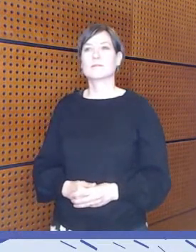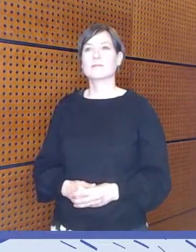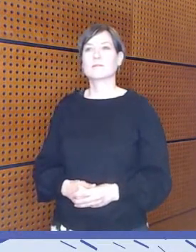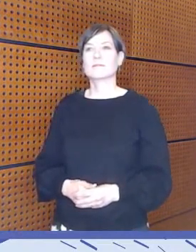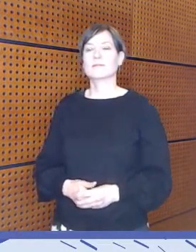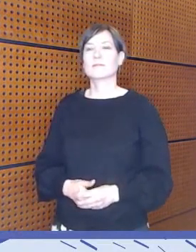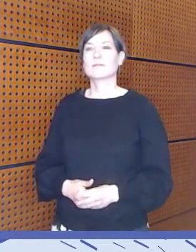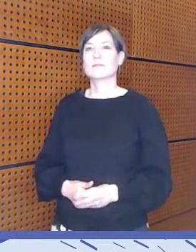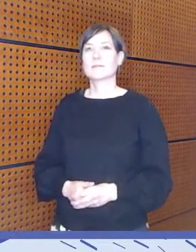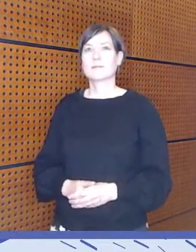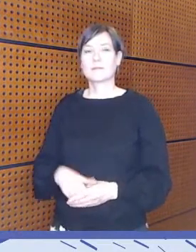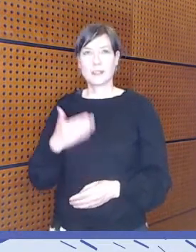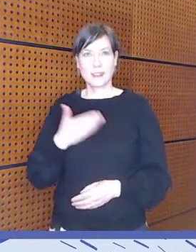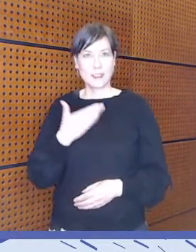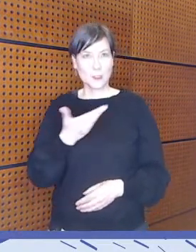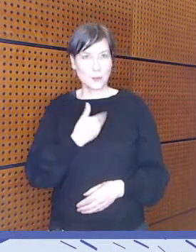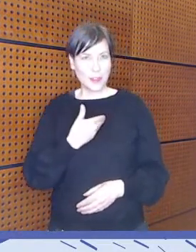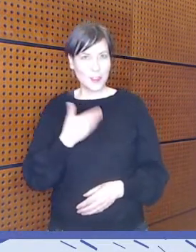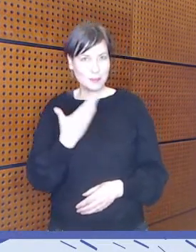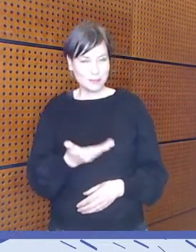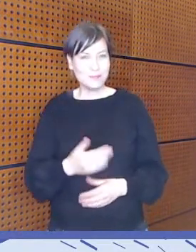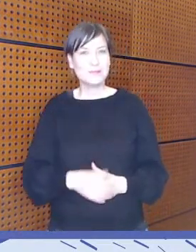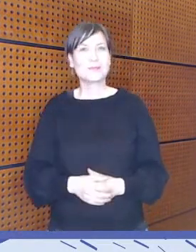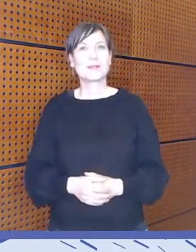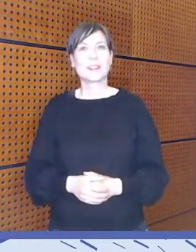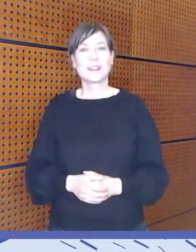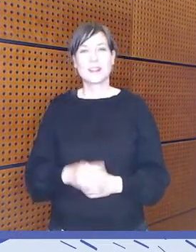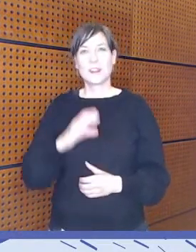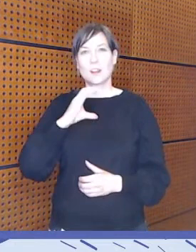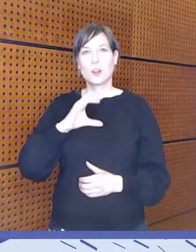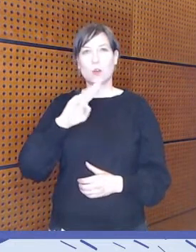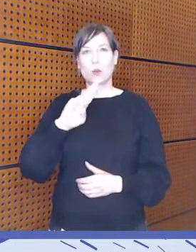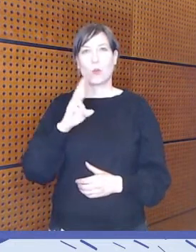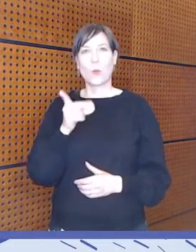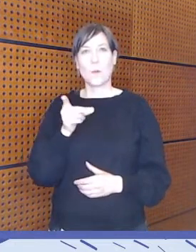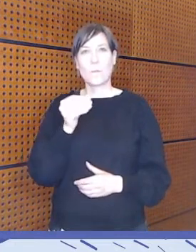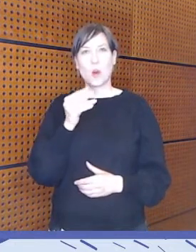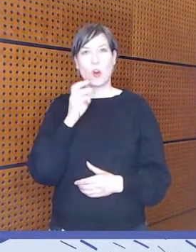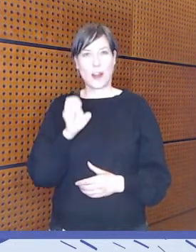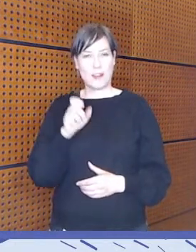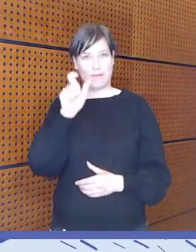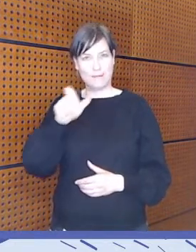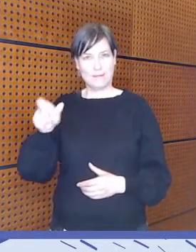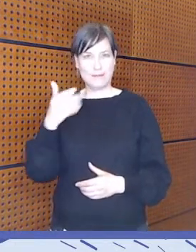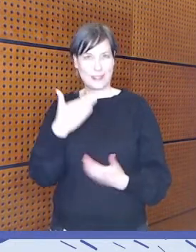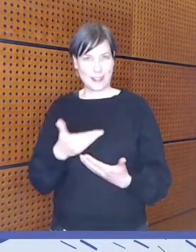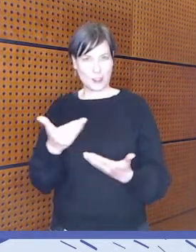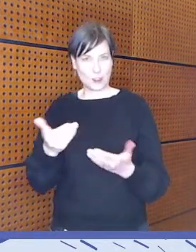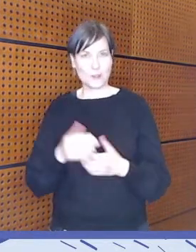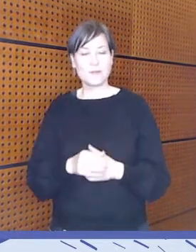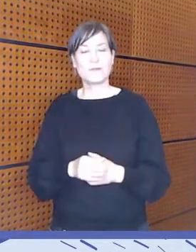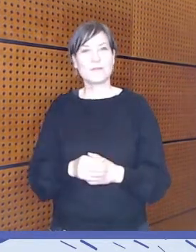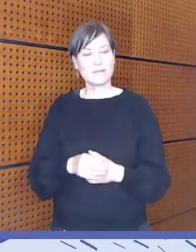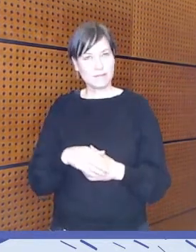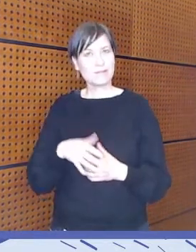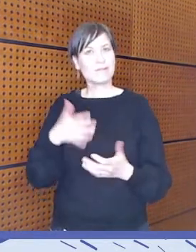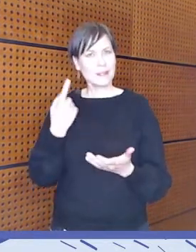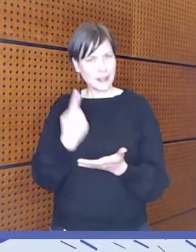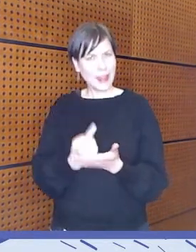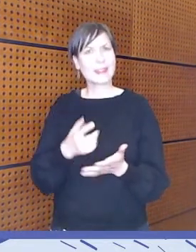Kiitos paljon kuporelaisille. Tärkeä selvitys.